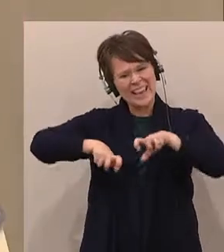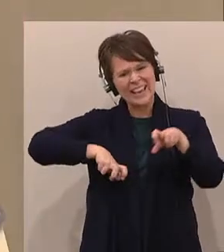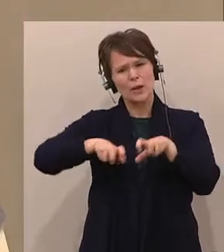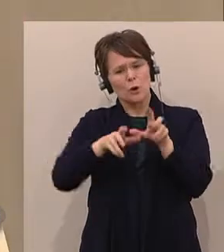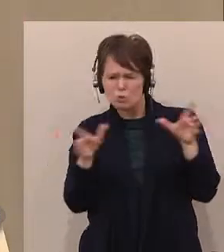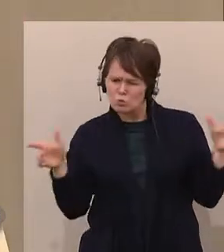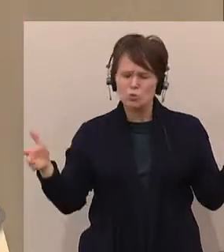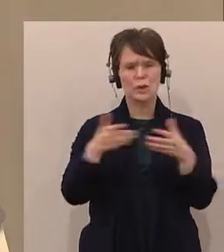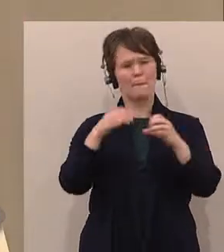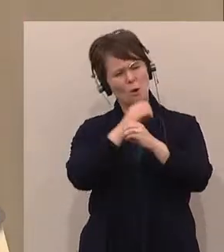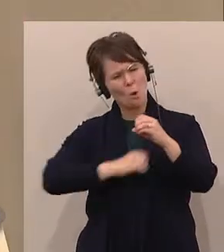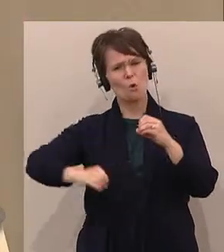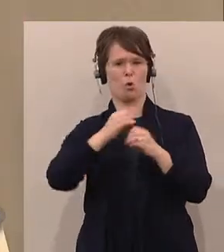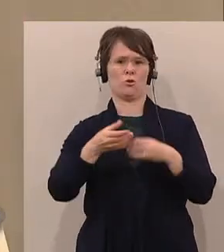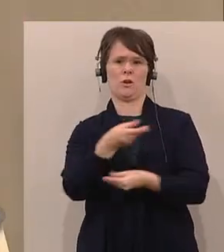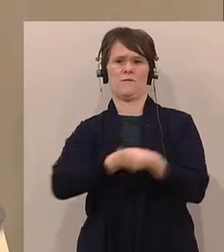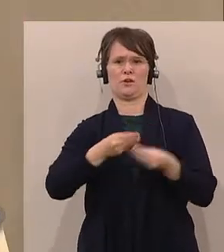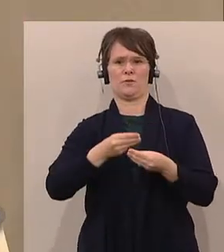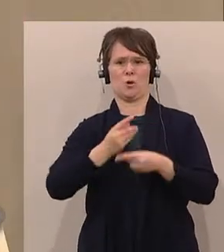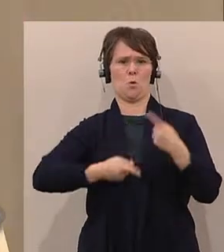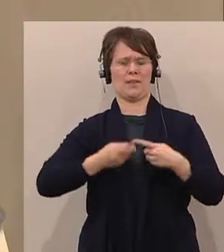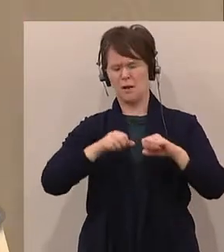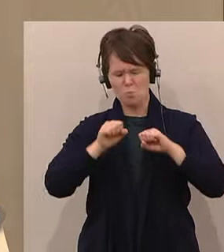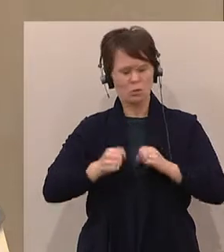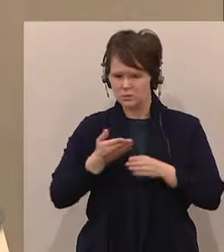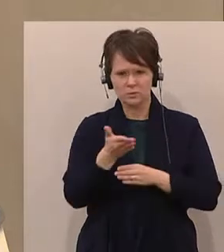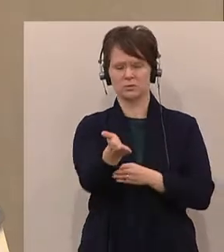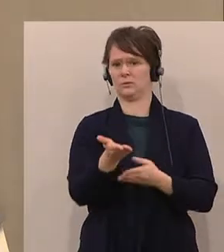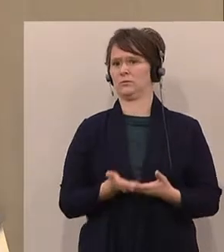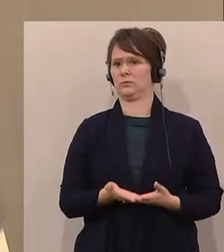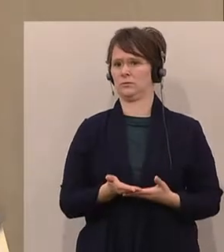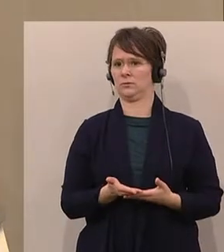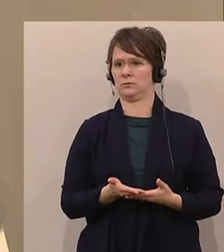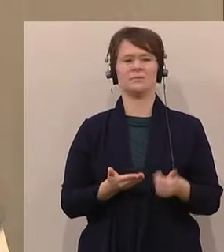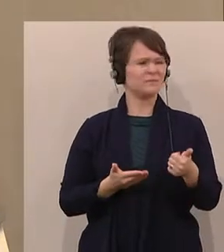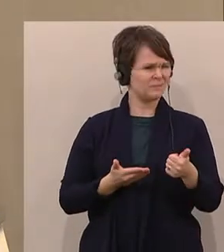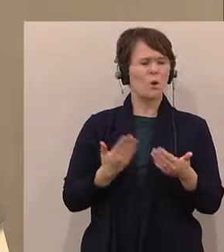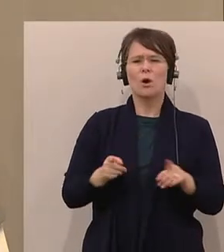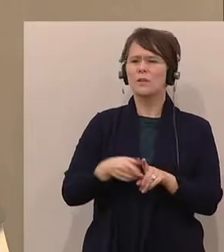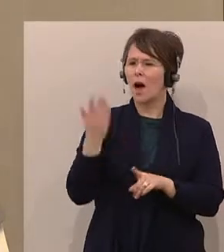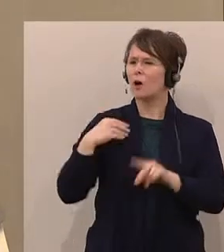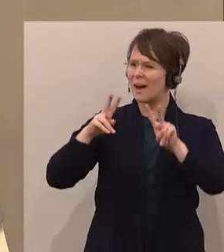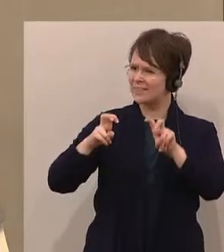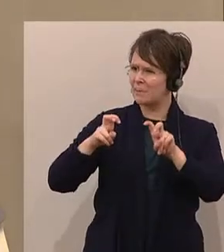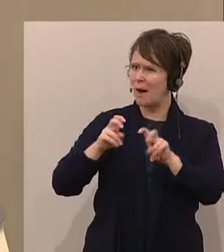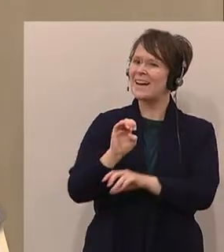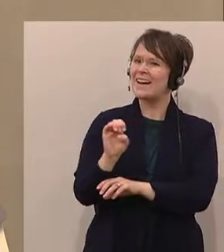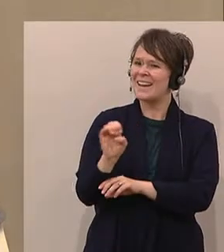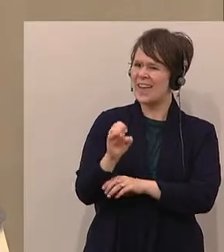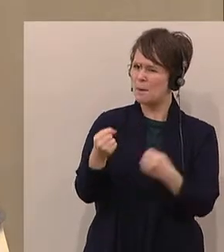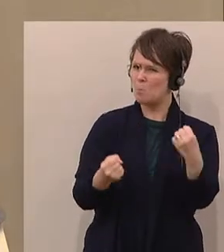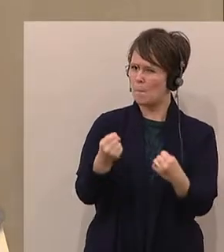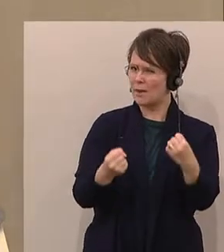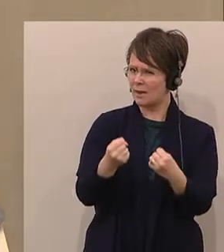Wirtschaftspolitik zu bringen. Weil heute die E-Mobilität immer angesprochen wurde. Ich habe